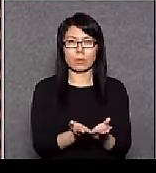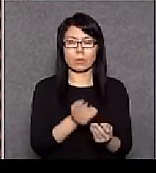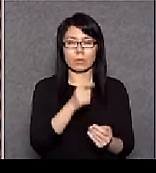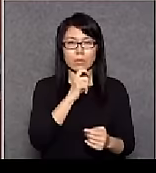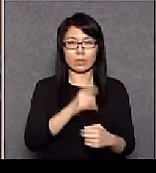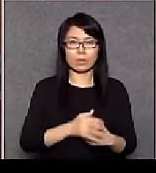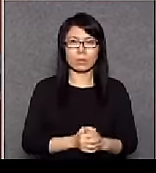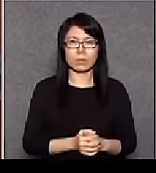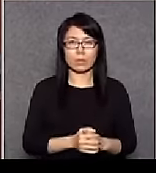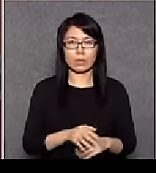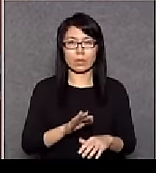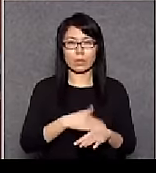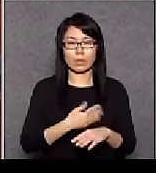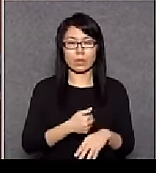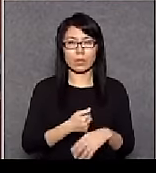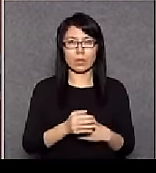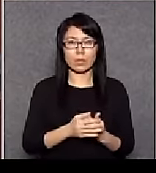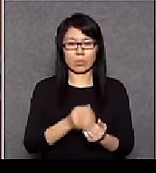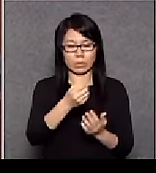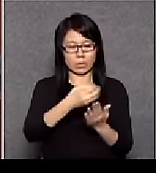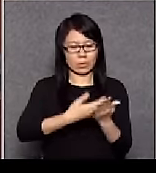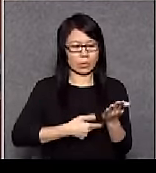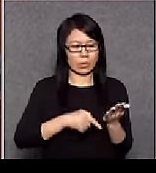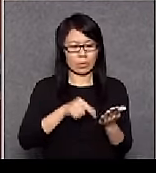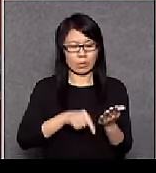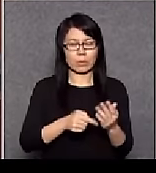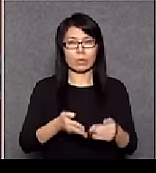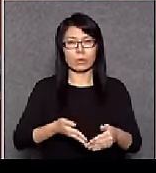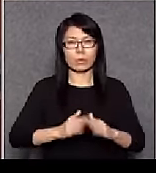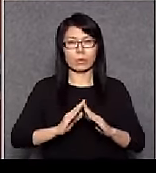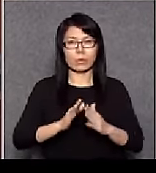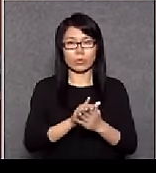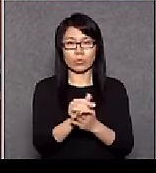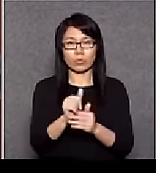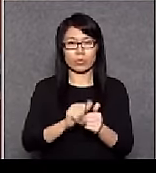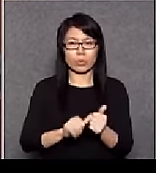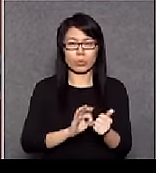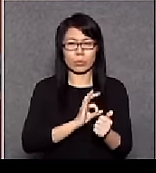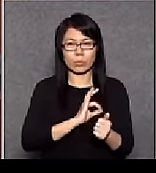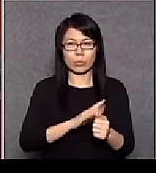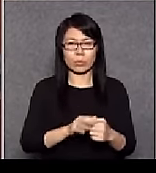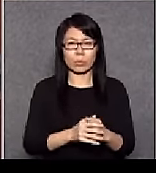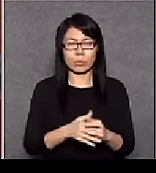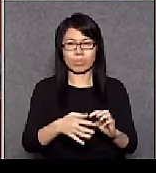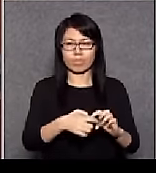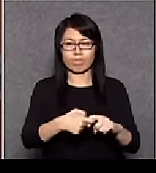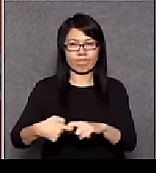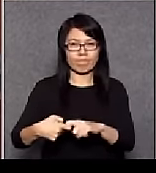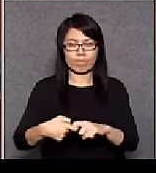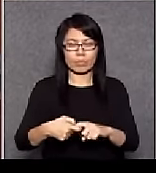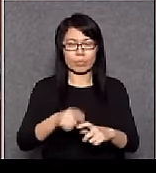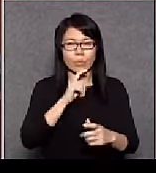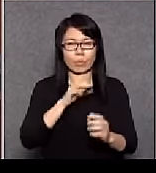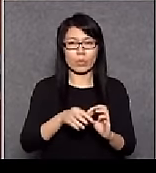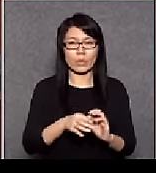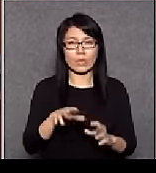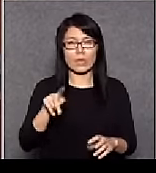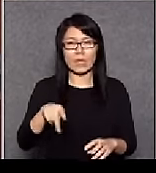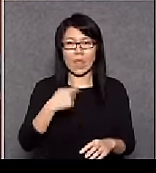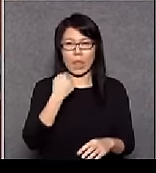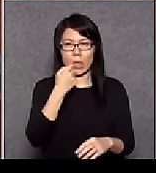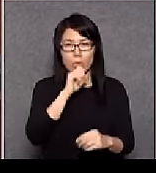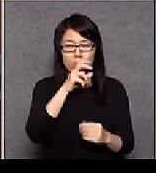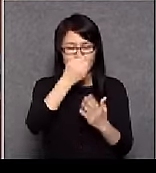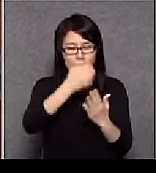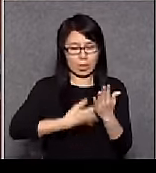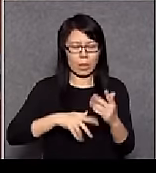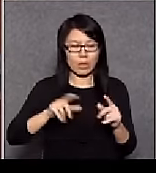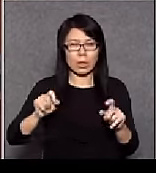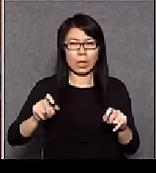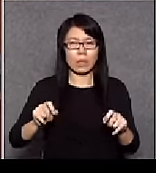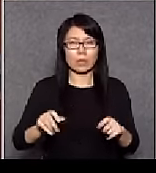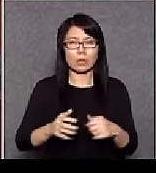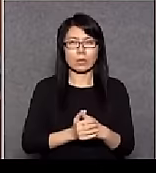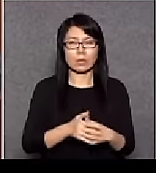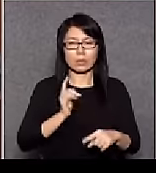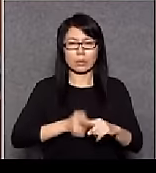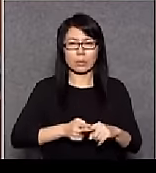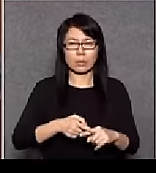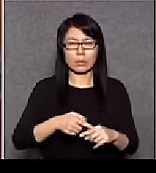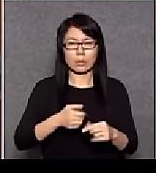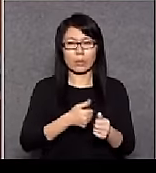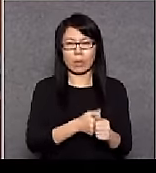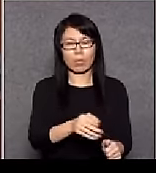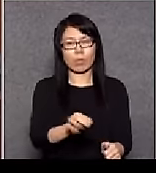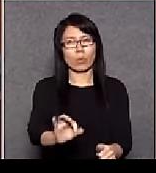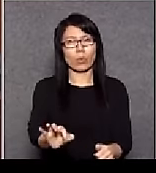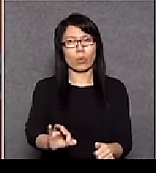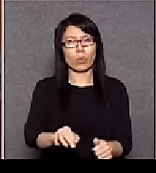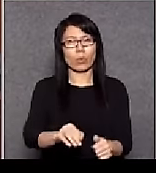他剛才把這個條例承認這個專委會靠上這些藉口或者這些理由完全沒有事實根據的沒有